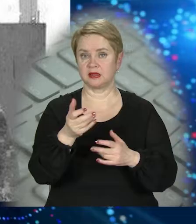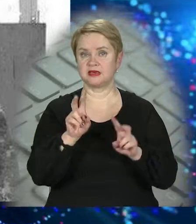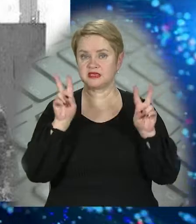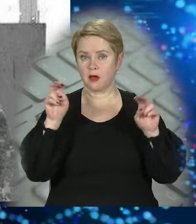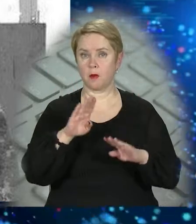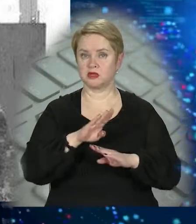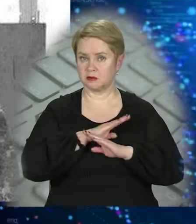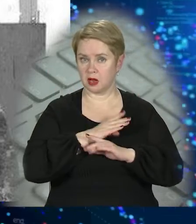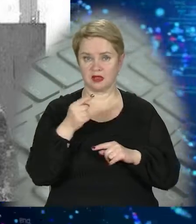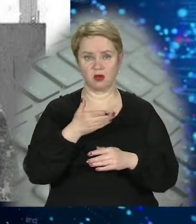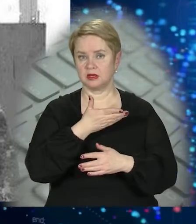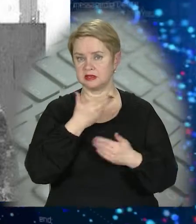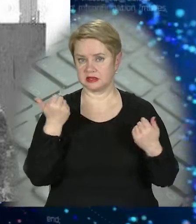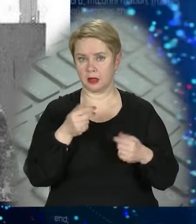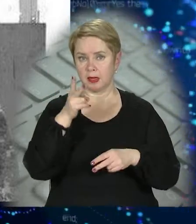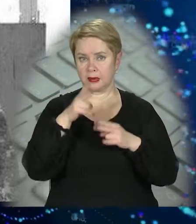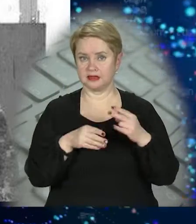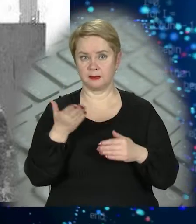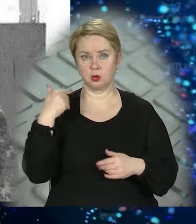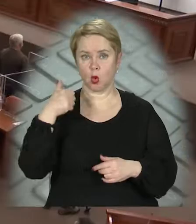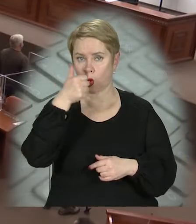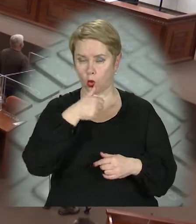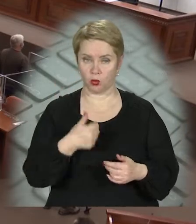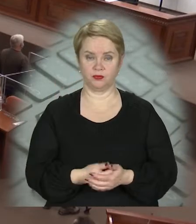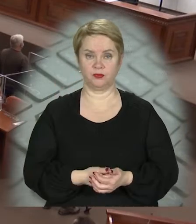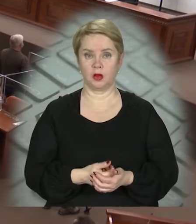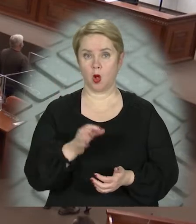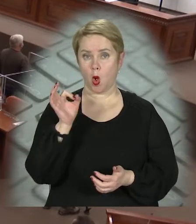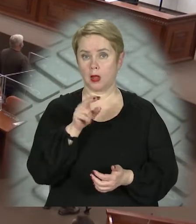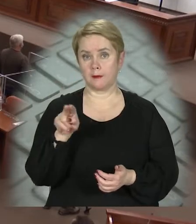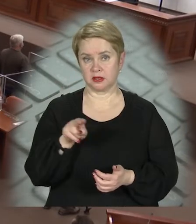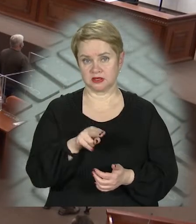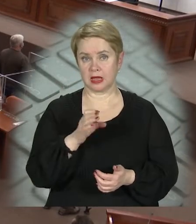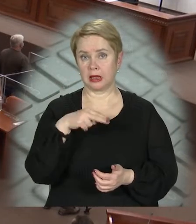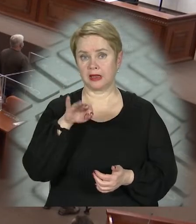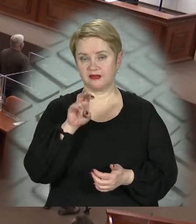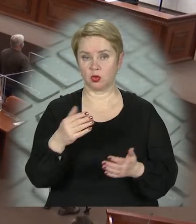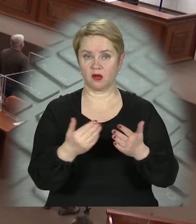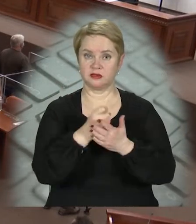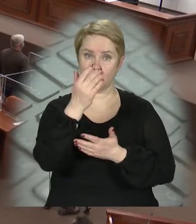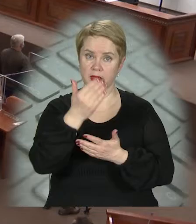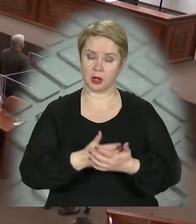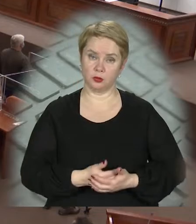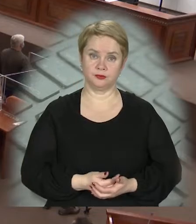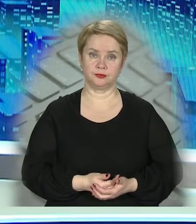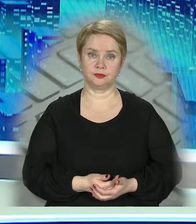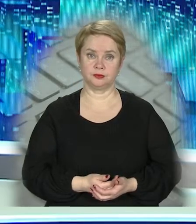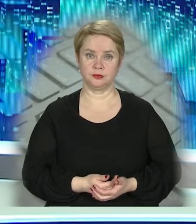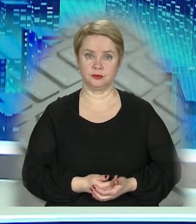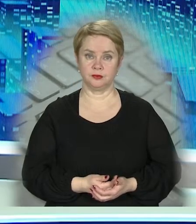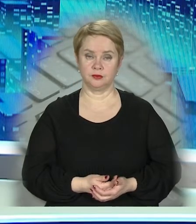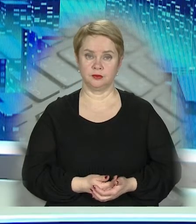це звання посмертно. Його не стало наприкінці минулого року. Олена Петриченкова, Олександр Литвин, новини 11 каналу.